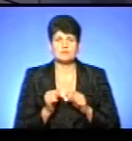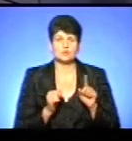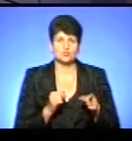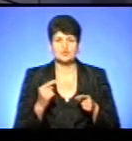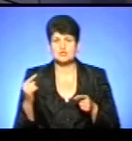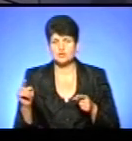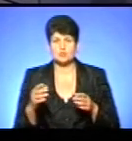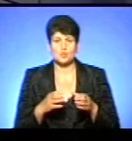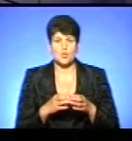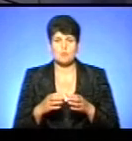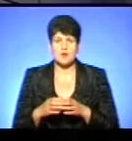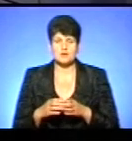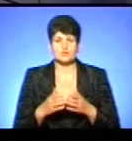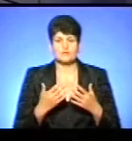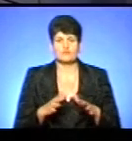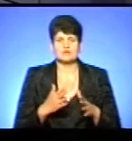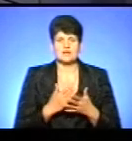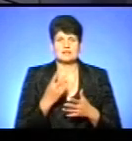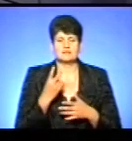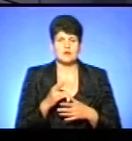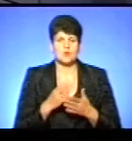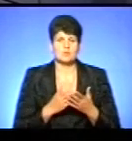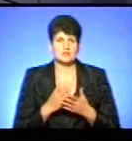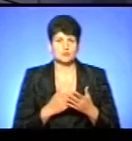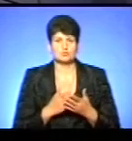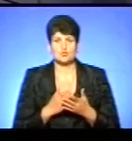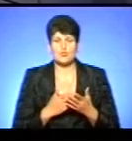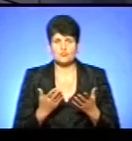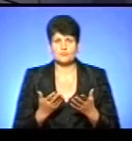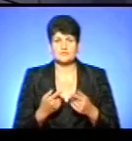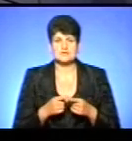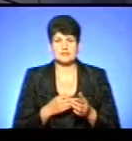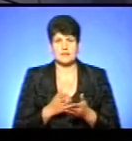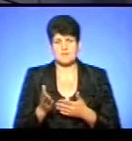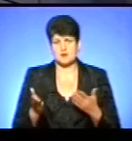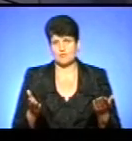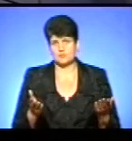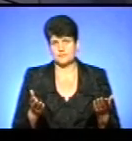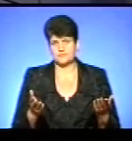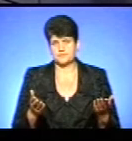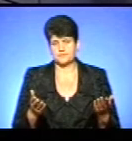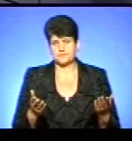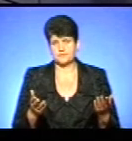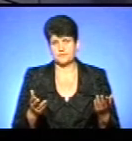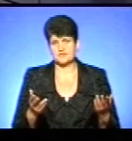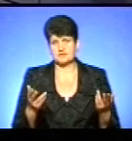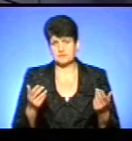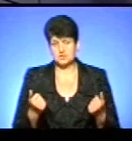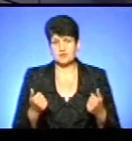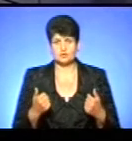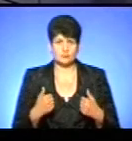компанію, там є вже два оператори, які сьогодні обслуговують якраз цей напрямок. Тобто, звичайно, ми